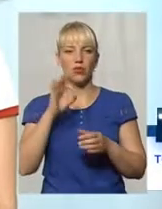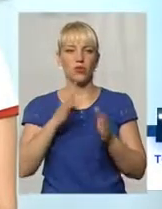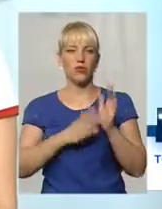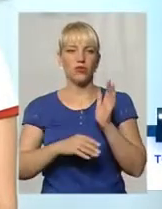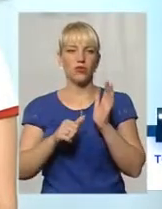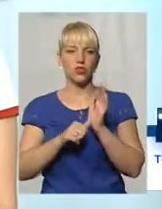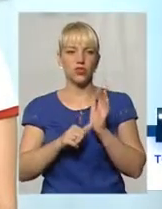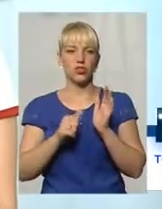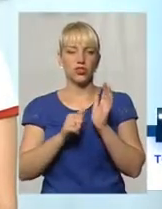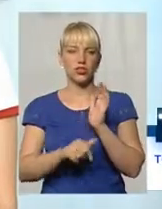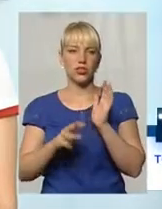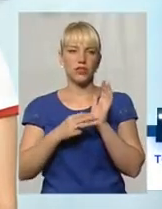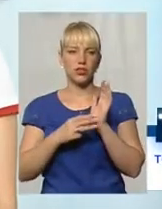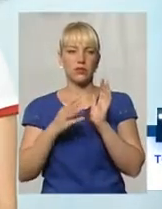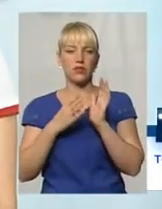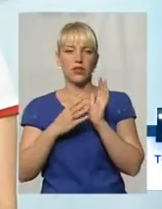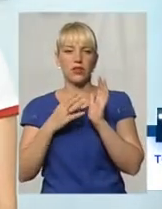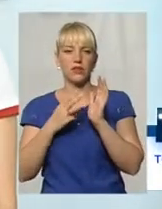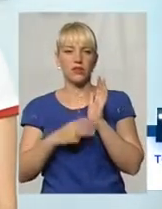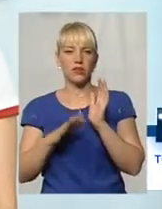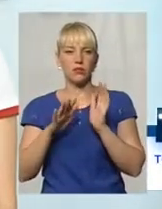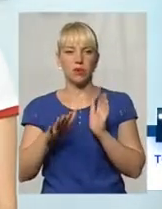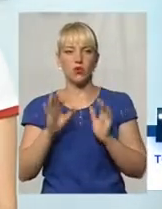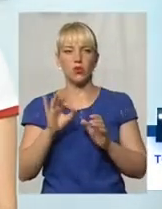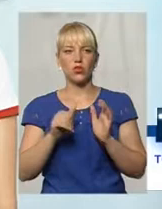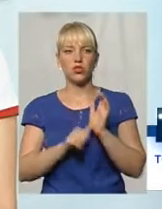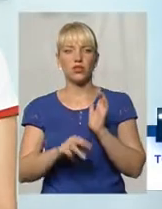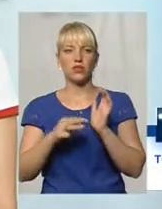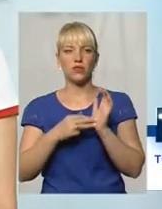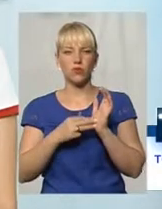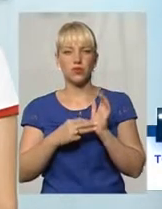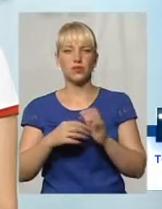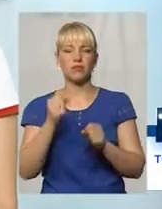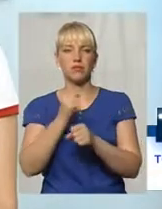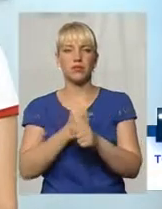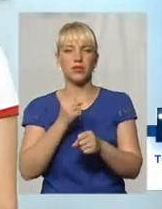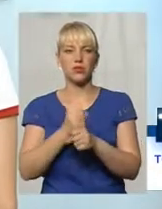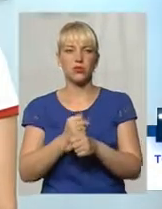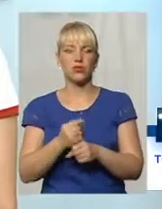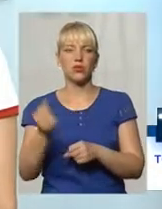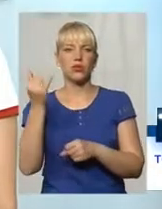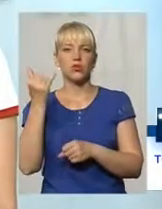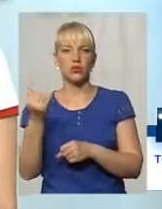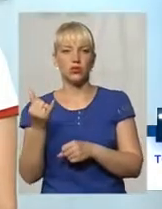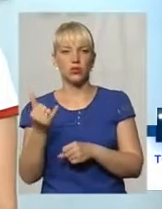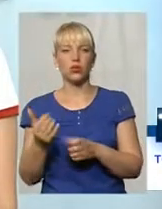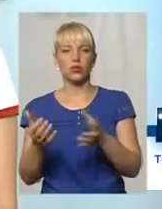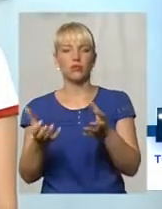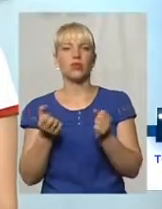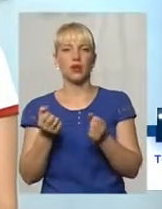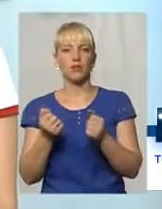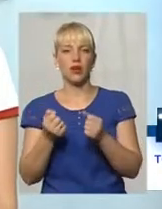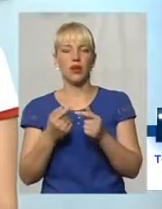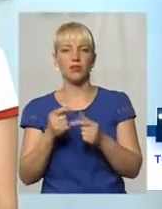096 68 85 068. працюємо сьогодні, приймаємо, вірніше,